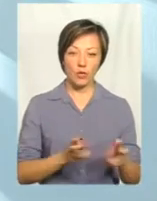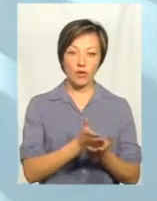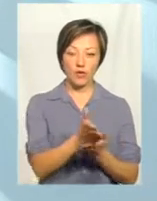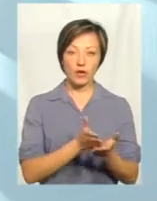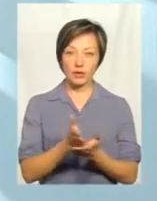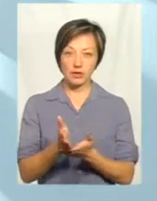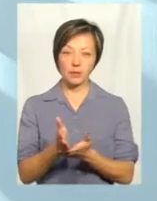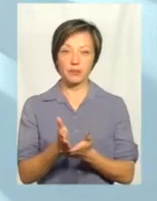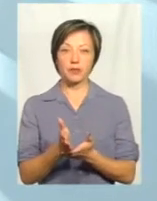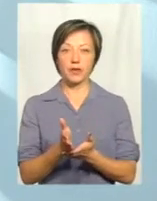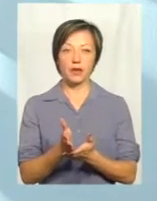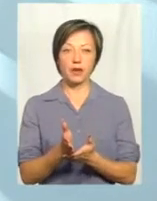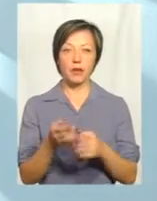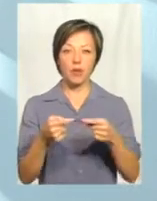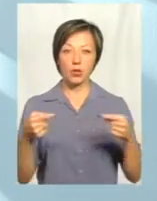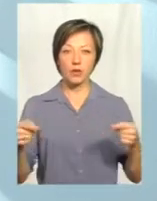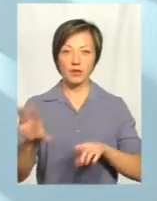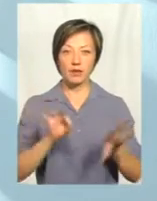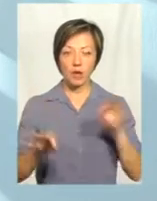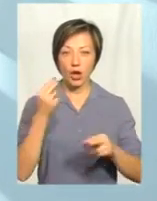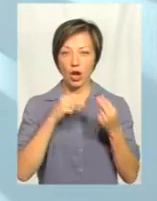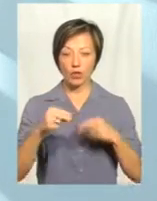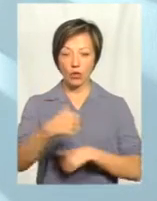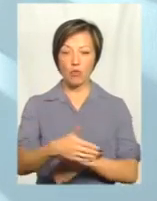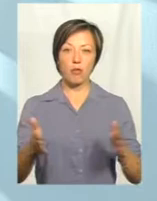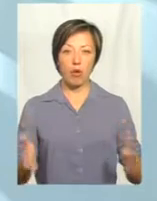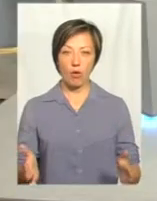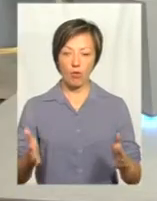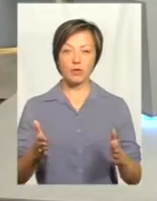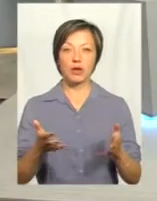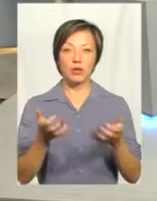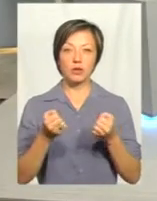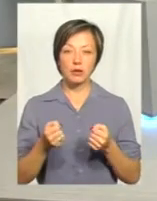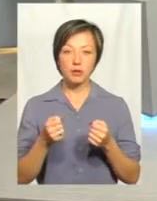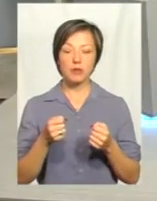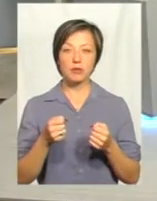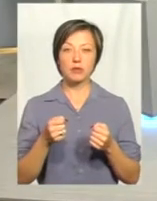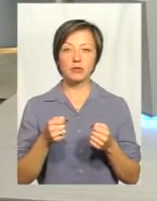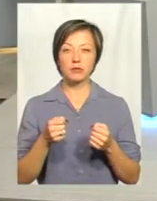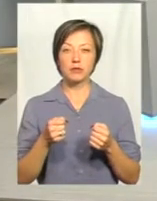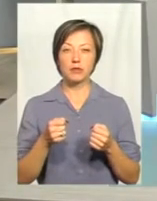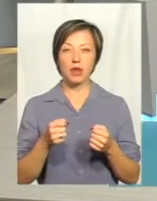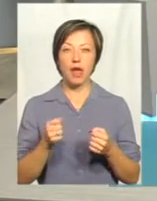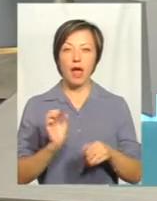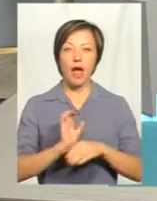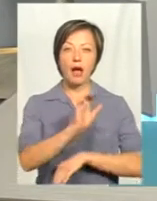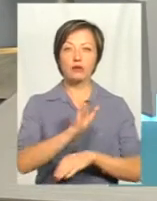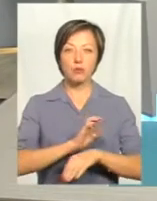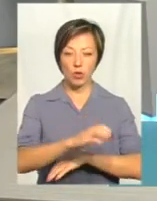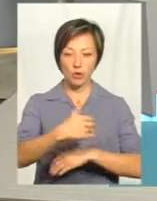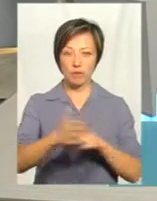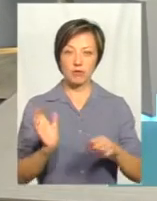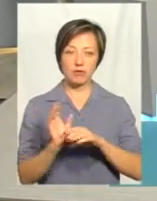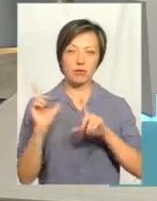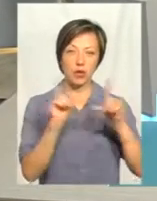сортування, де буде ця продукція відбиратися, краще буде упаковуватися, буде отримуватися, про те, що я казав, експортна партія, яка вже зможе